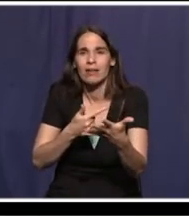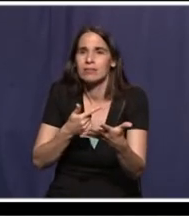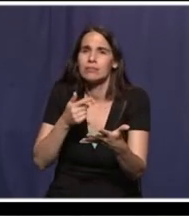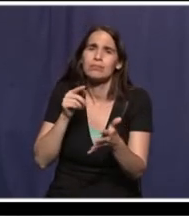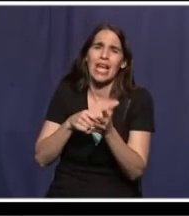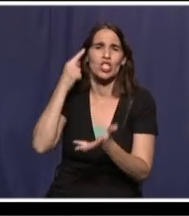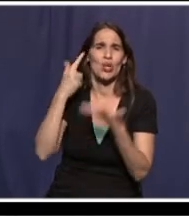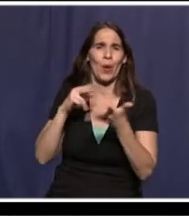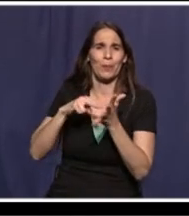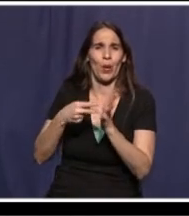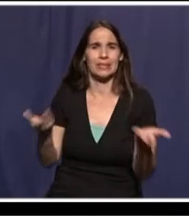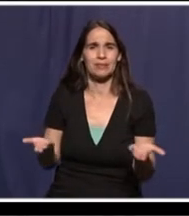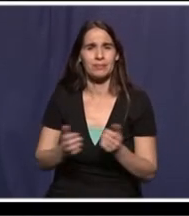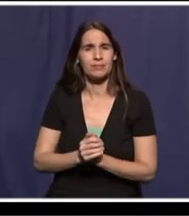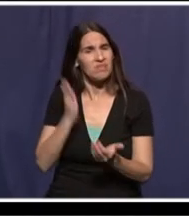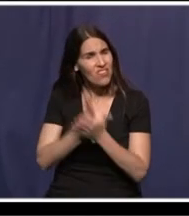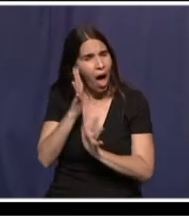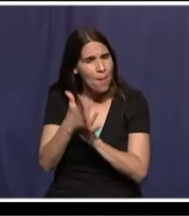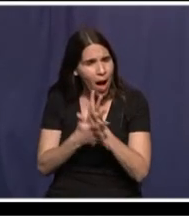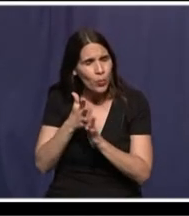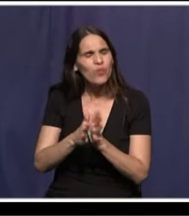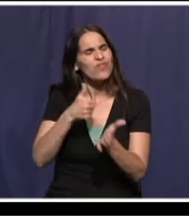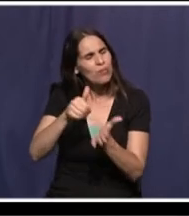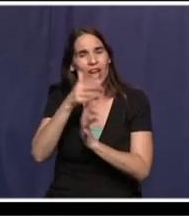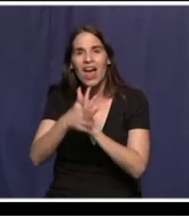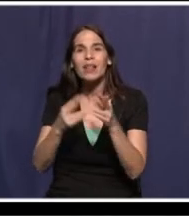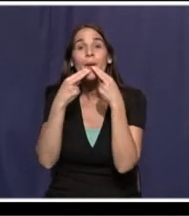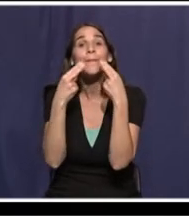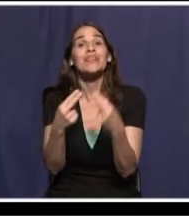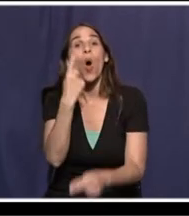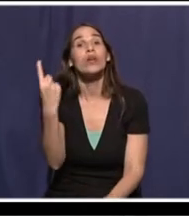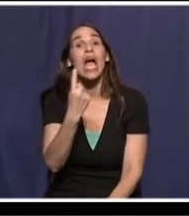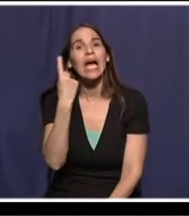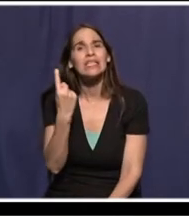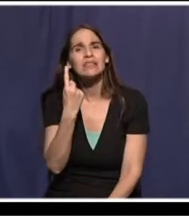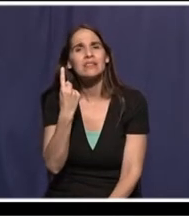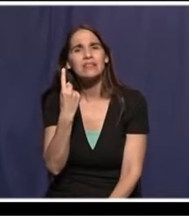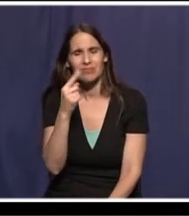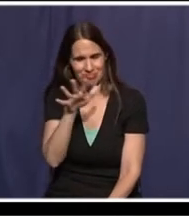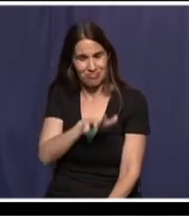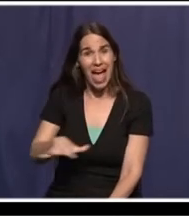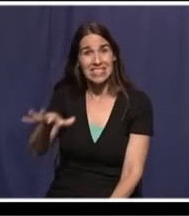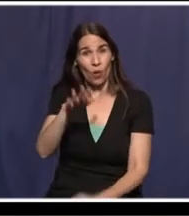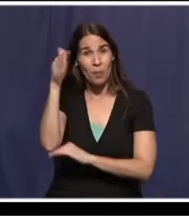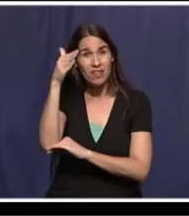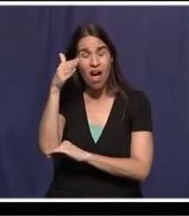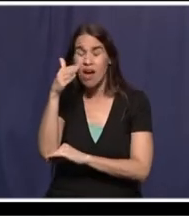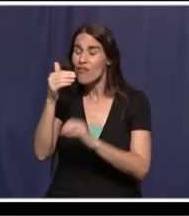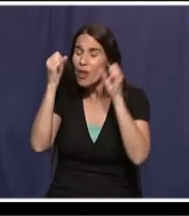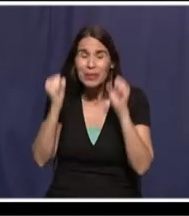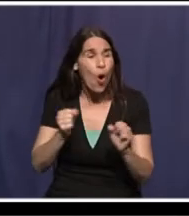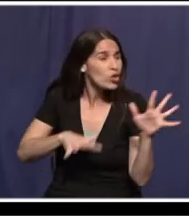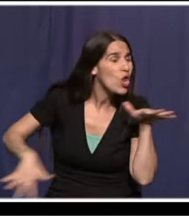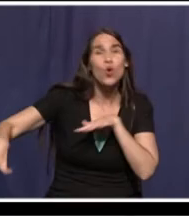אנחנו אמרנו את זה ונמשיך להגיד את זה הפתרון היחיד לאזור ולמדינה ולביטחון